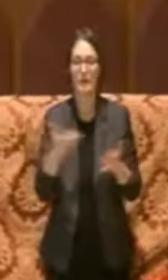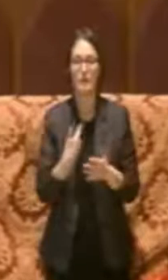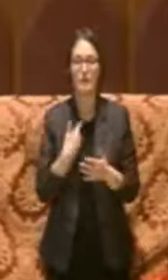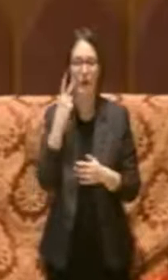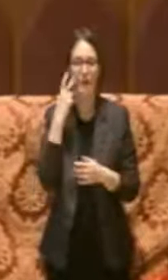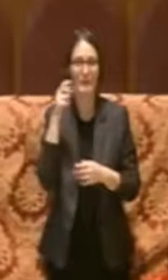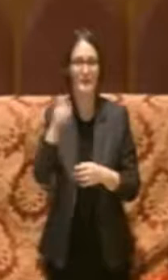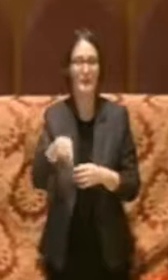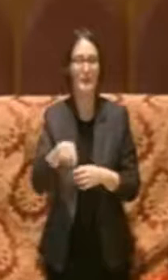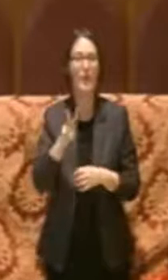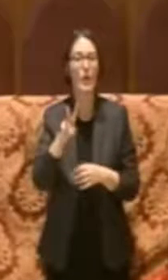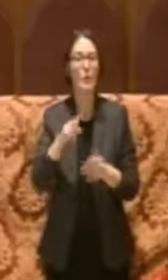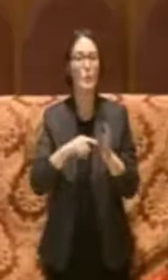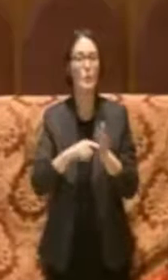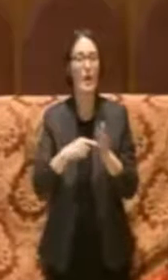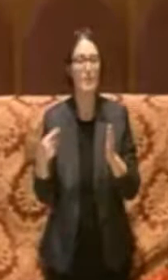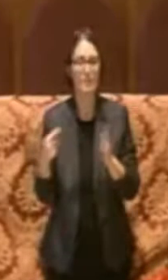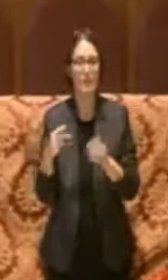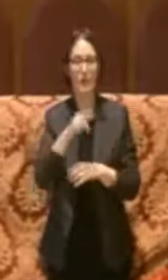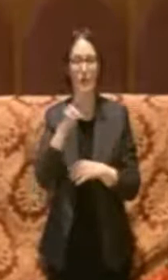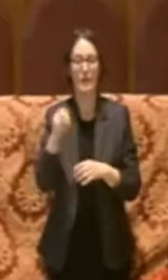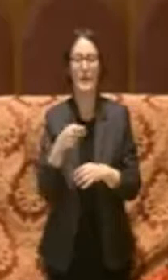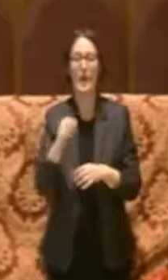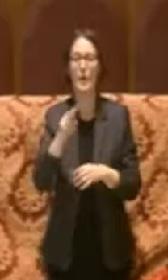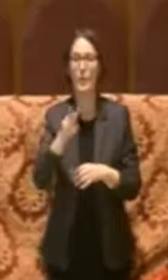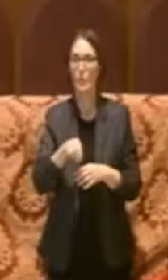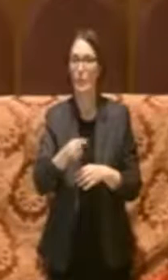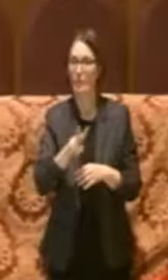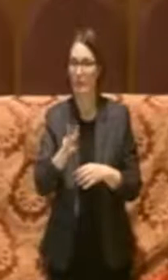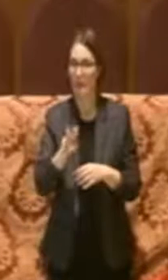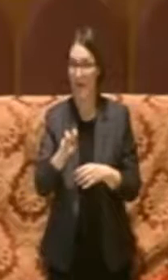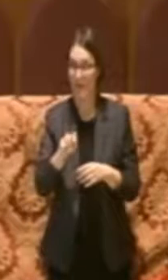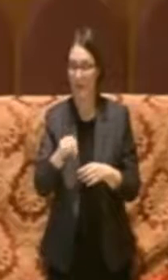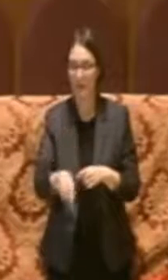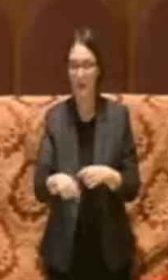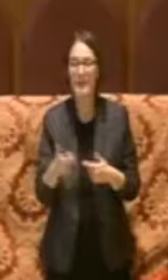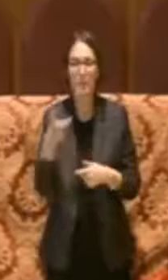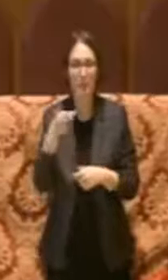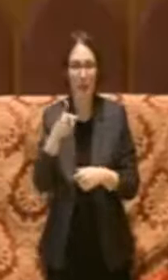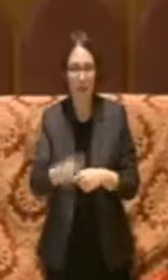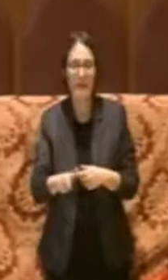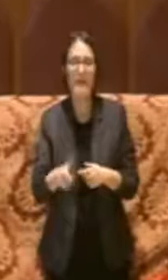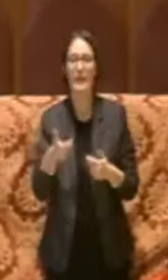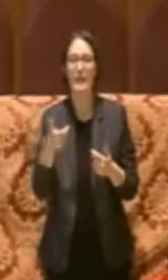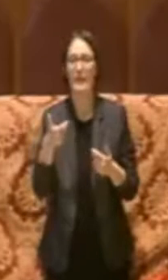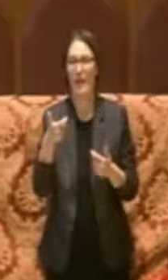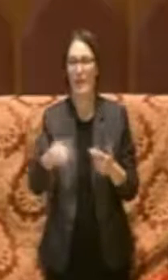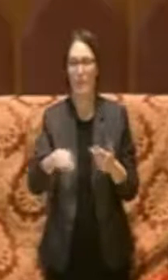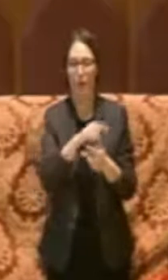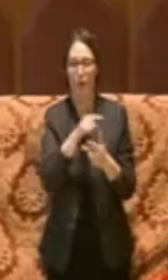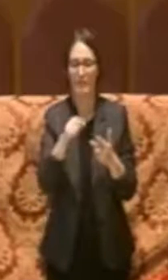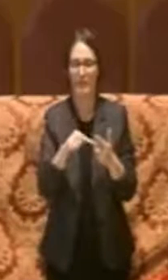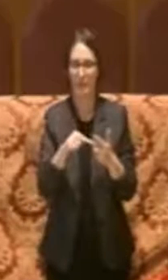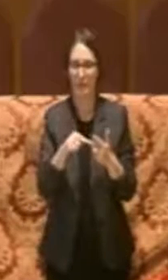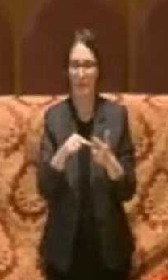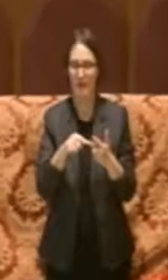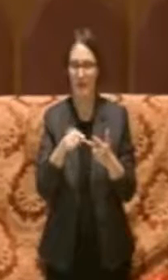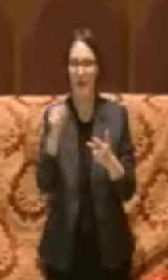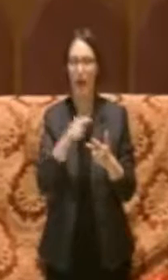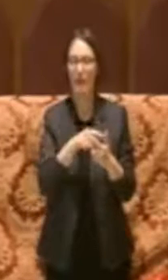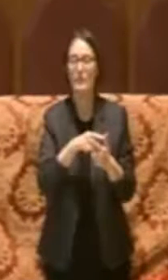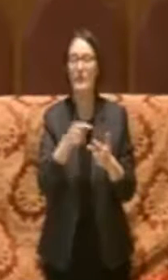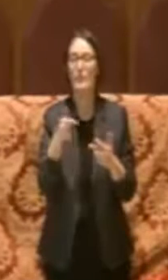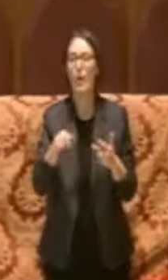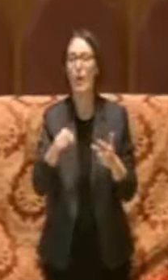di euro nel 2020. Questo perché? Fondamentalmente per tre motivi. Innanzitutto sono